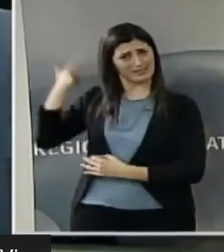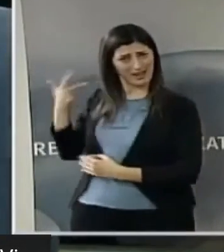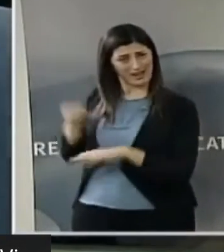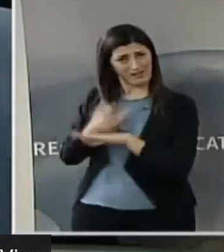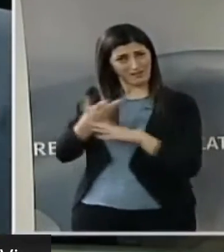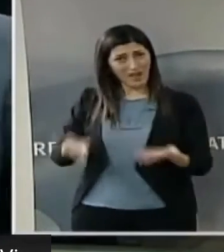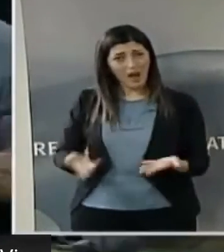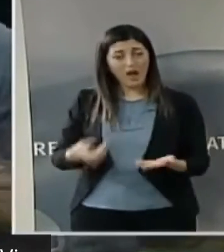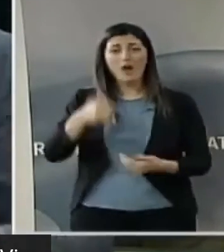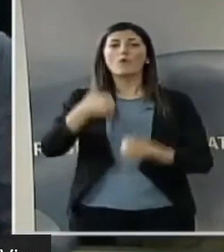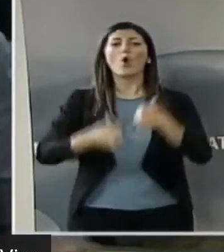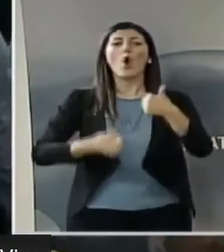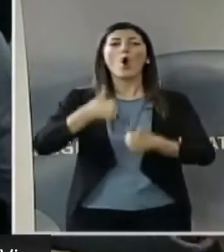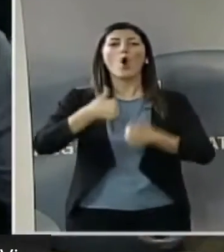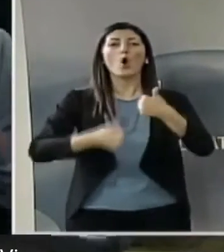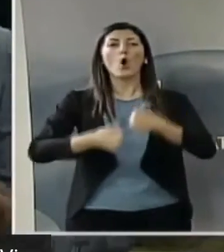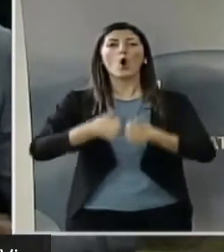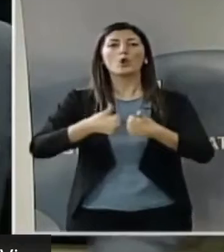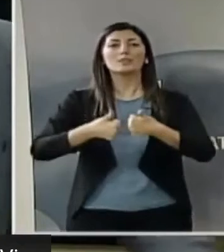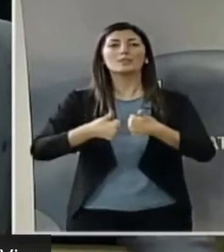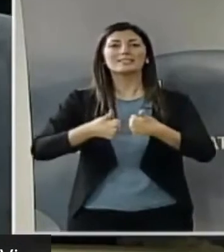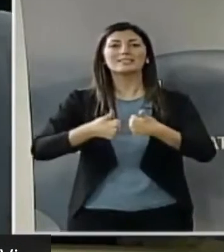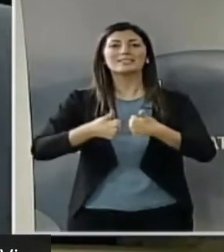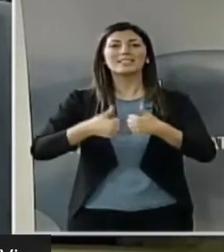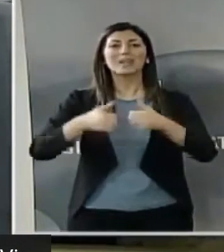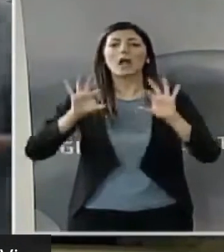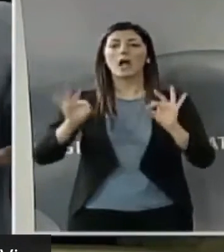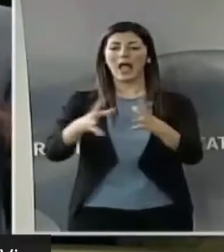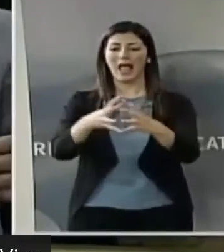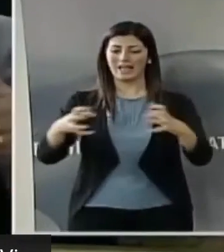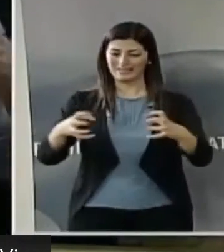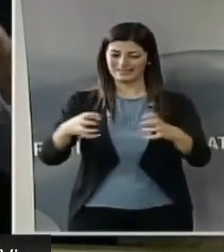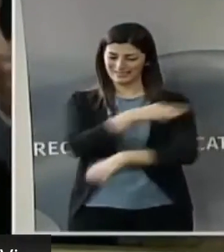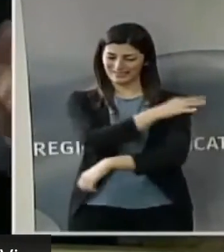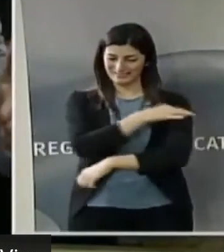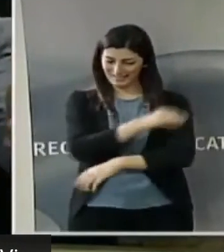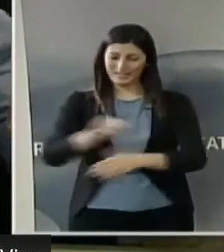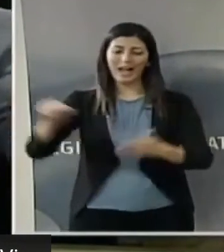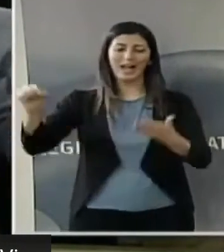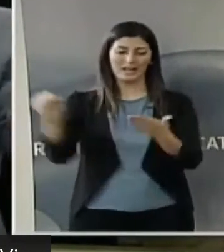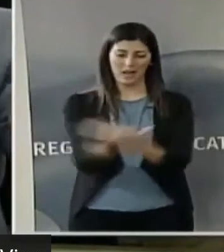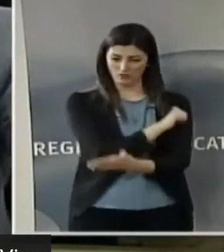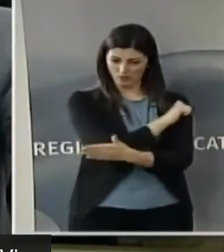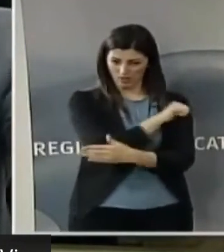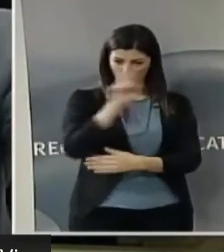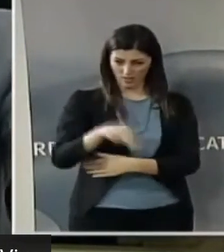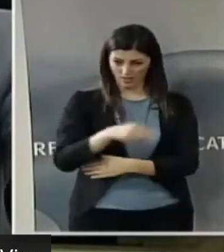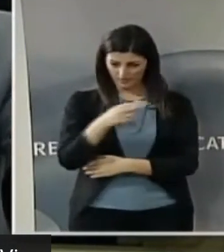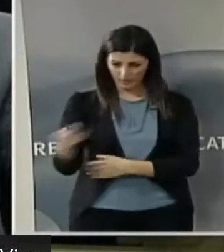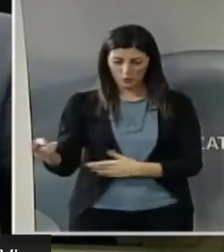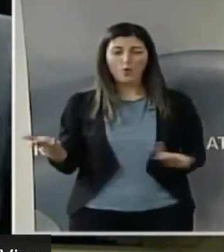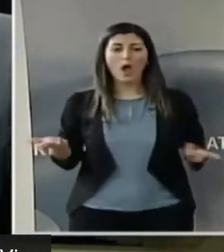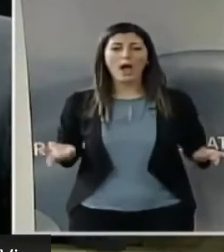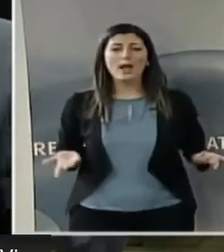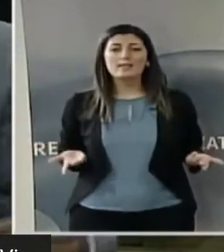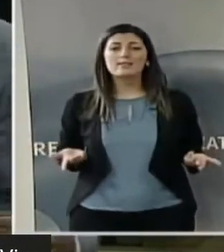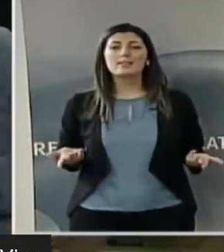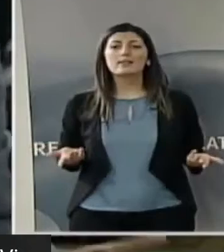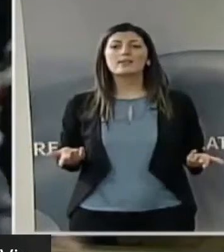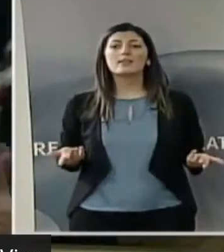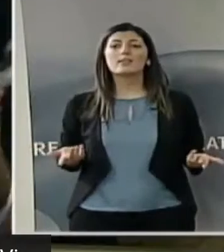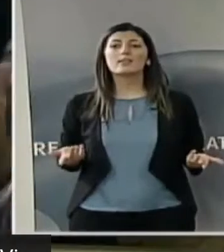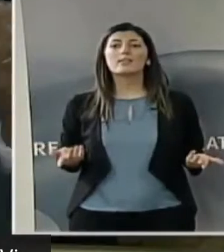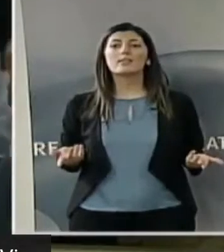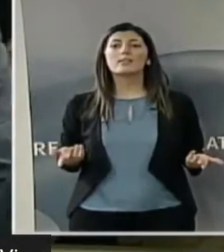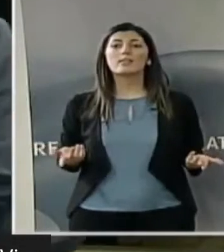avete eliminato i concorsi delle aziende sanitarie. Credo di aggiungere le conclusioni. Un attimo. E avete fatto